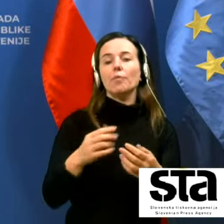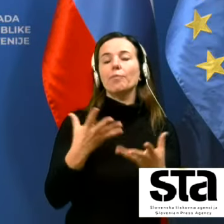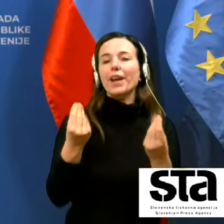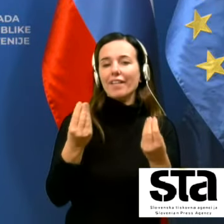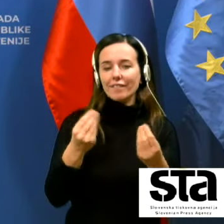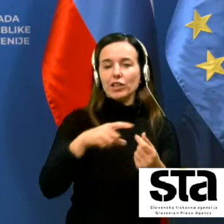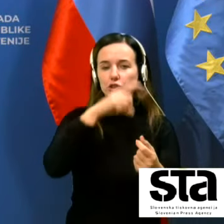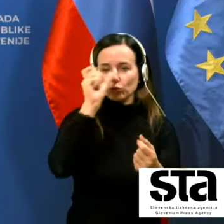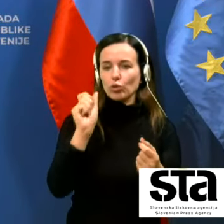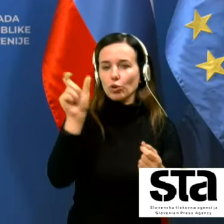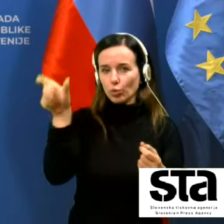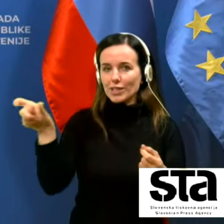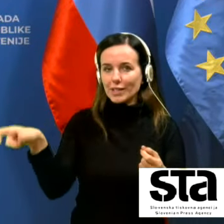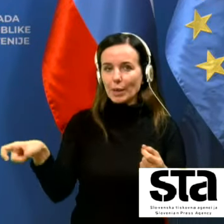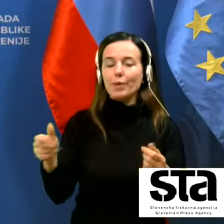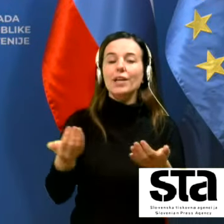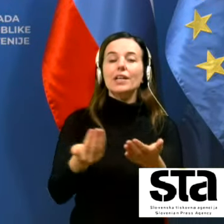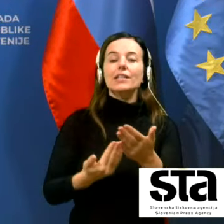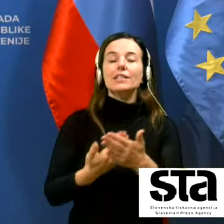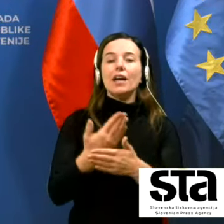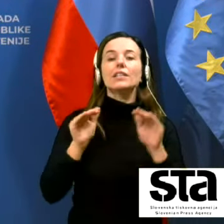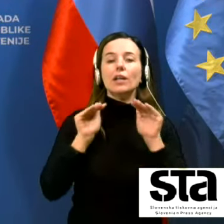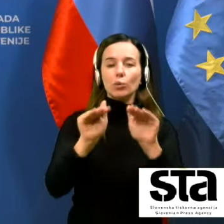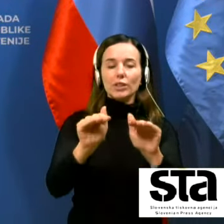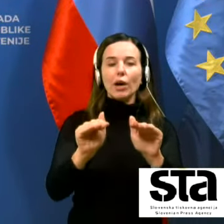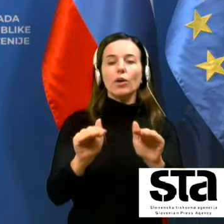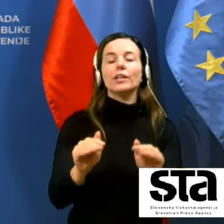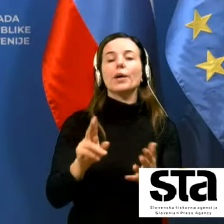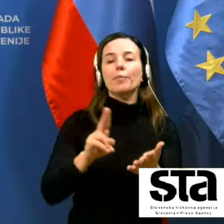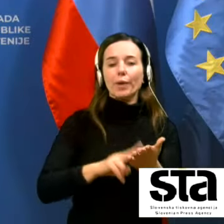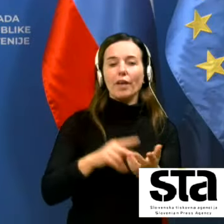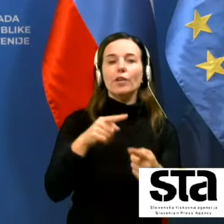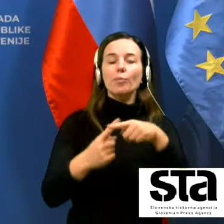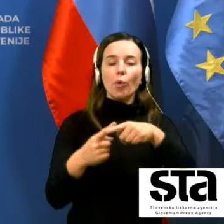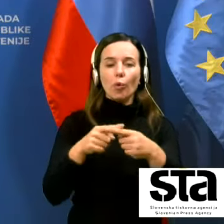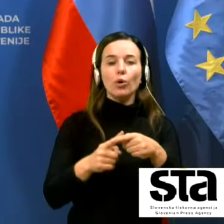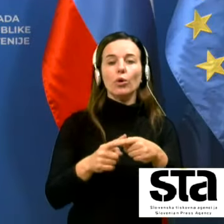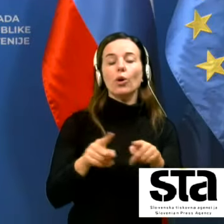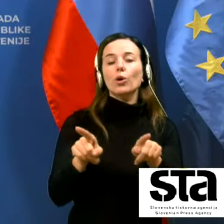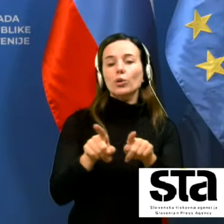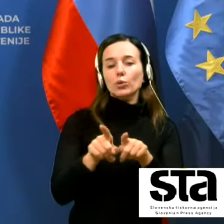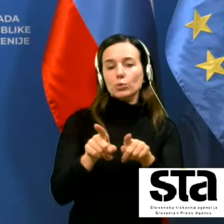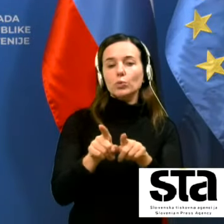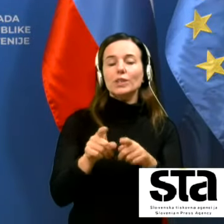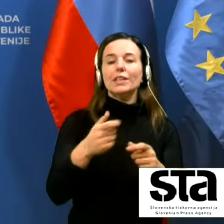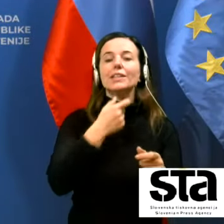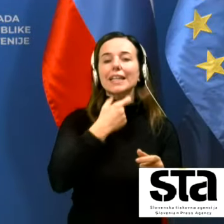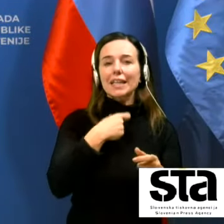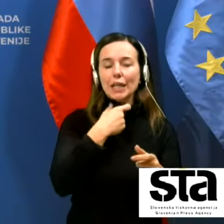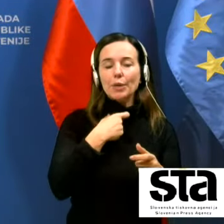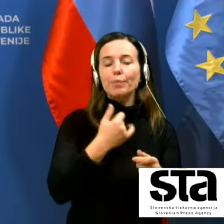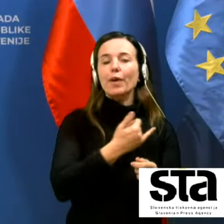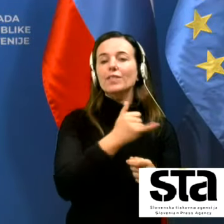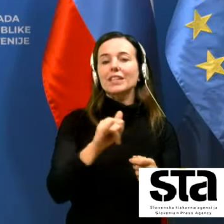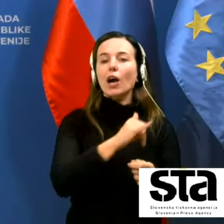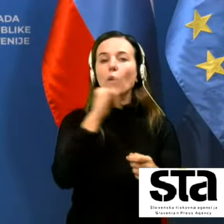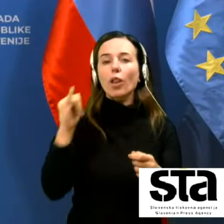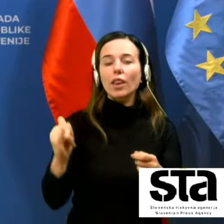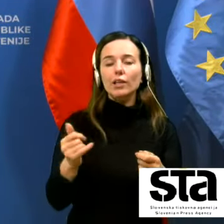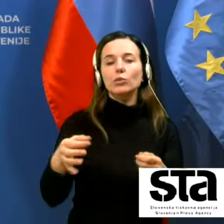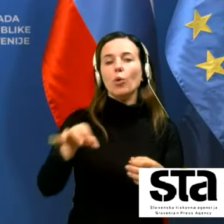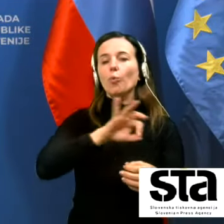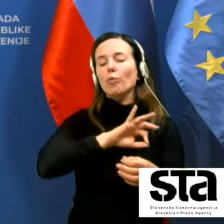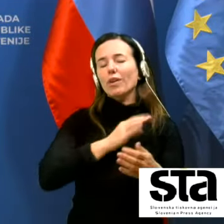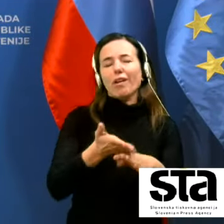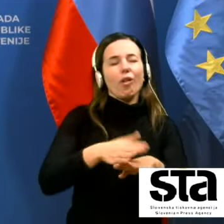domove za zagotavljanje ne samo optimalnih pogojev v času covid ampak tudi zaradi gripe je vsako leto umrlo veliko